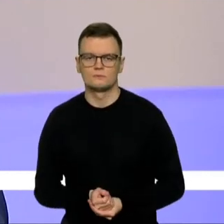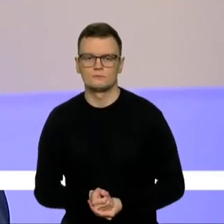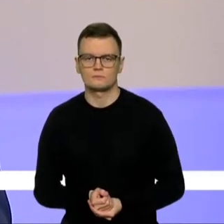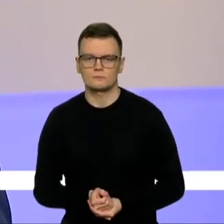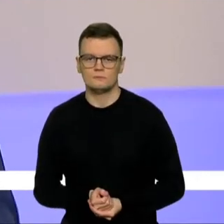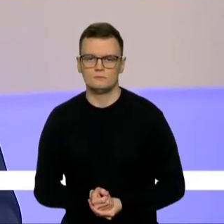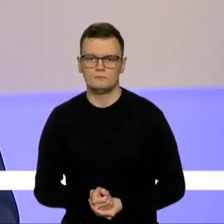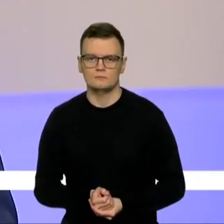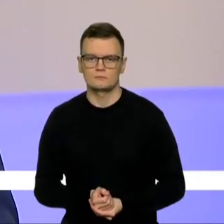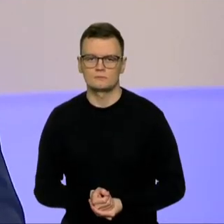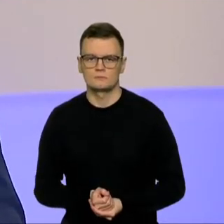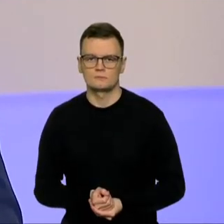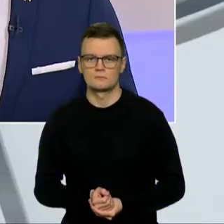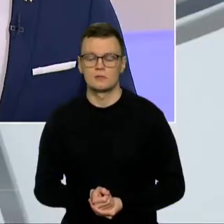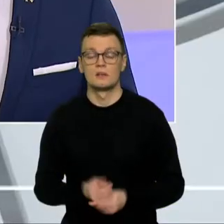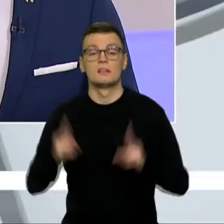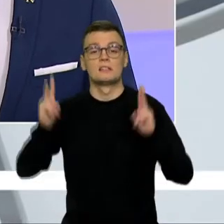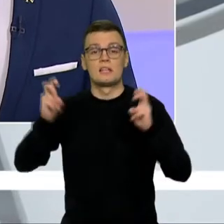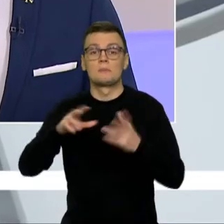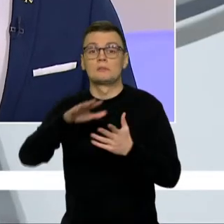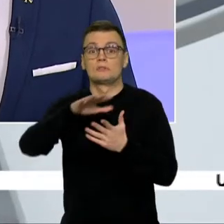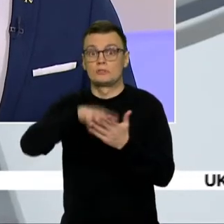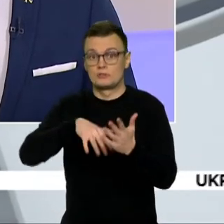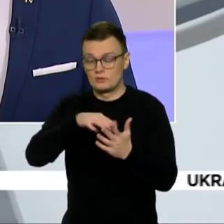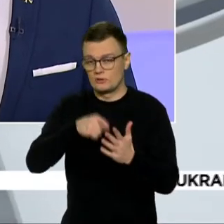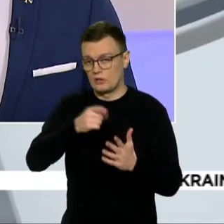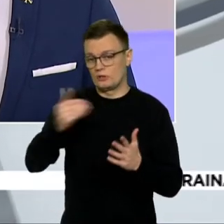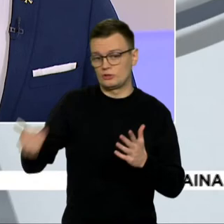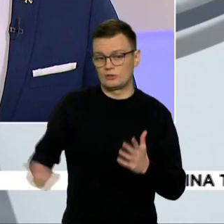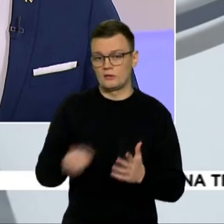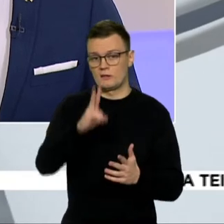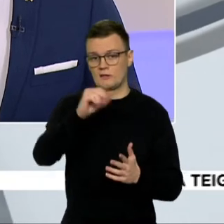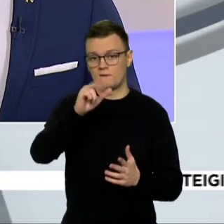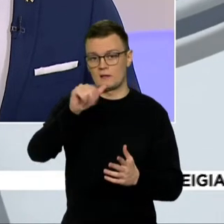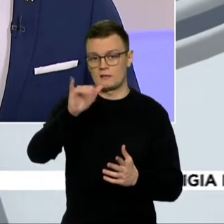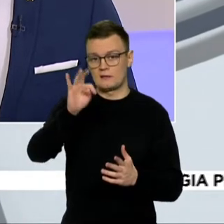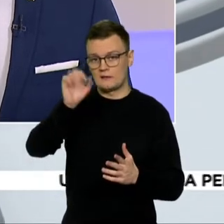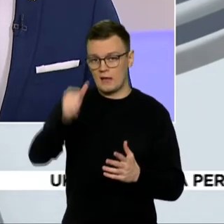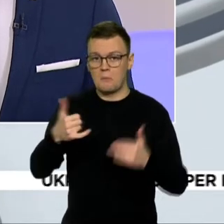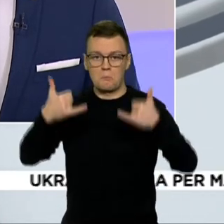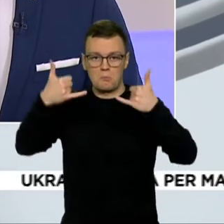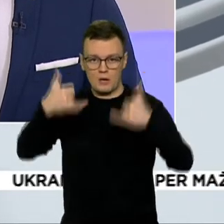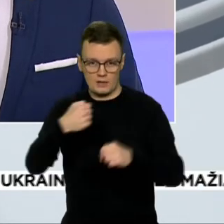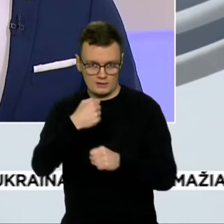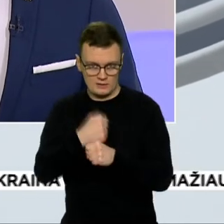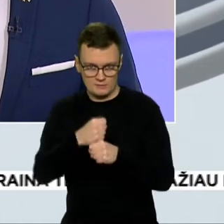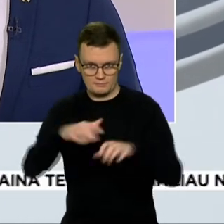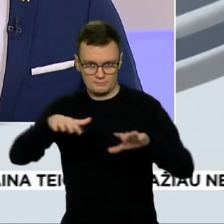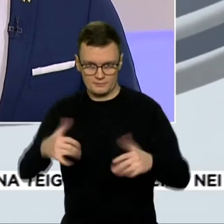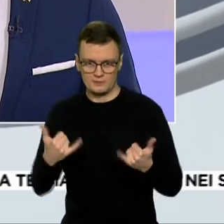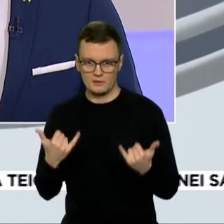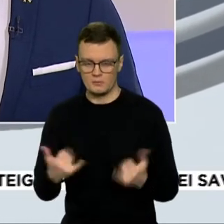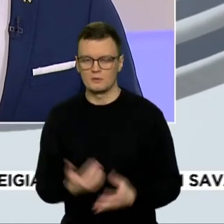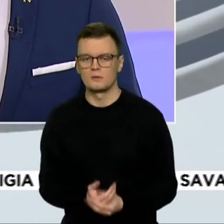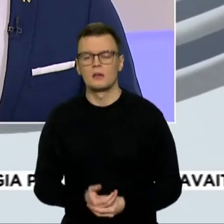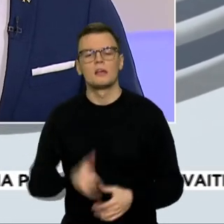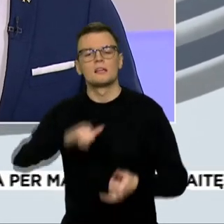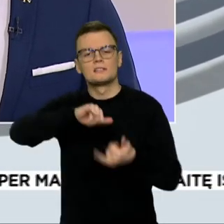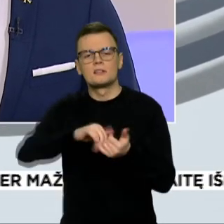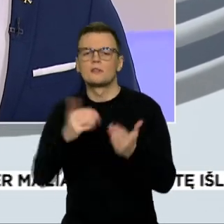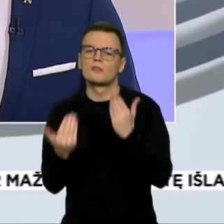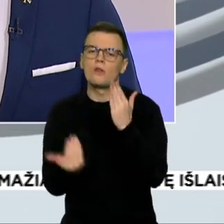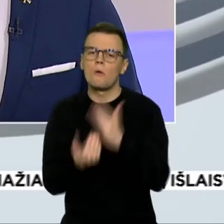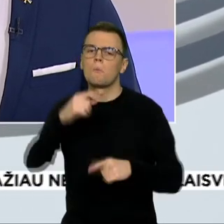Temate esame tiesiogiai, prakoje dirba kolega Lukas Kivita. Labas, Lukai. Istorinio naujo politinio tautų klubo susitikimo